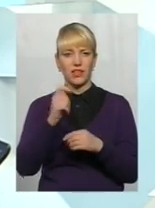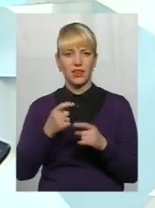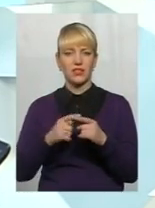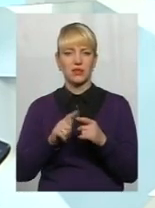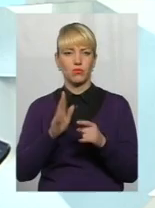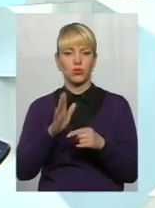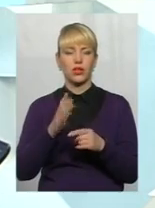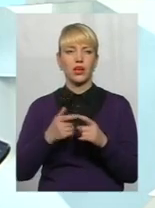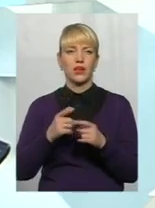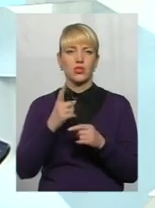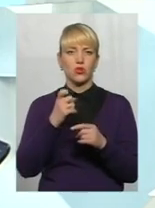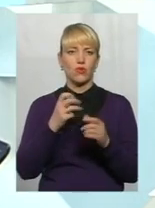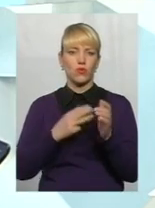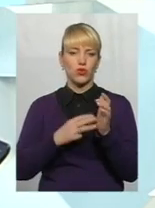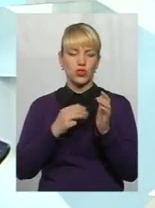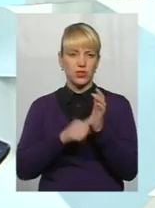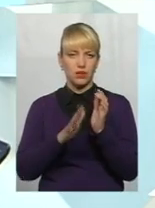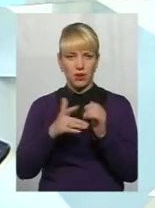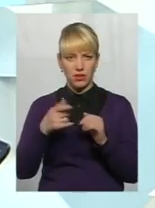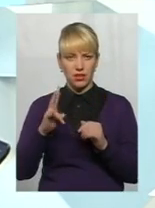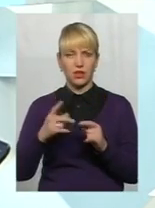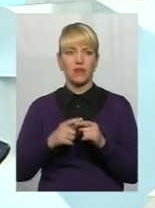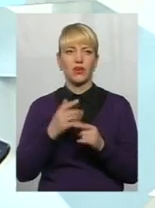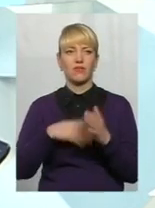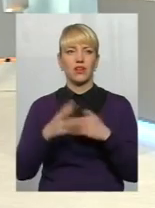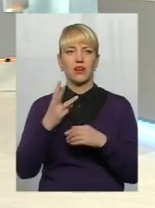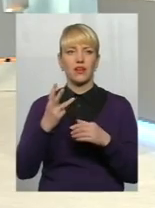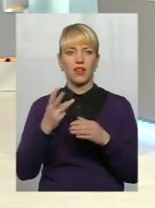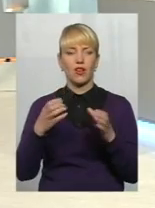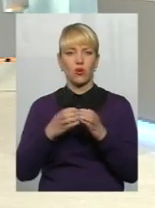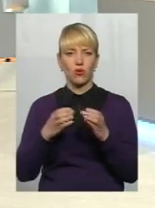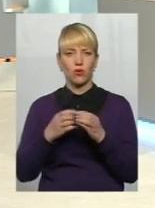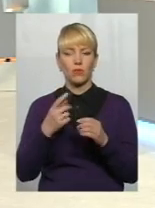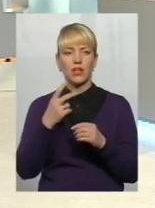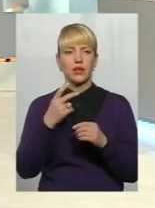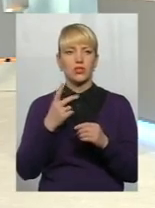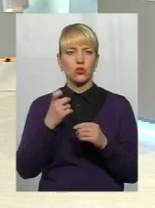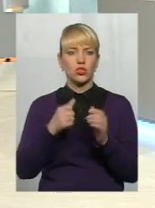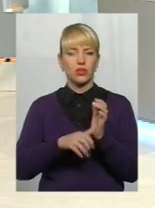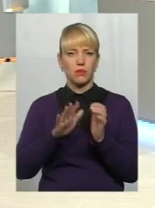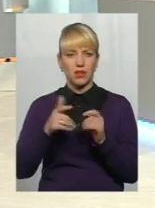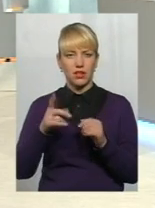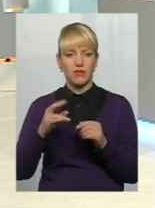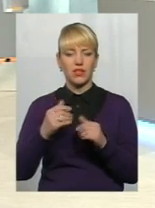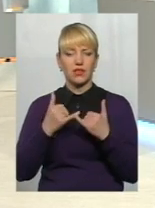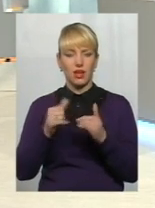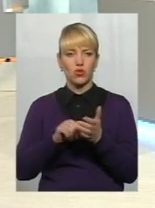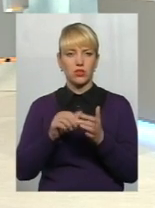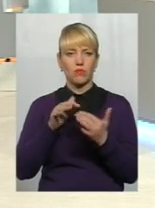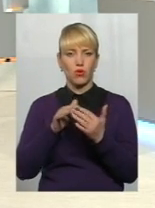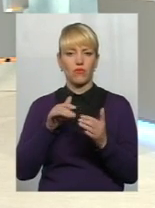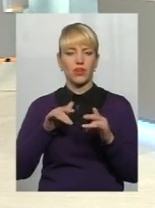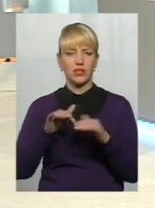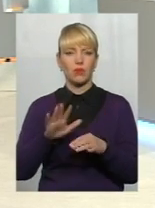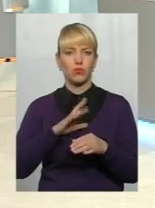гривень, для інваліда війни третьої групи на 146 гривень, і для учасника бойових дій мінімальна виплата буде збільшена на